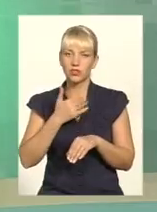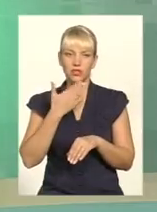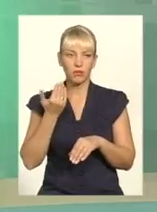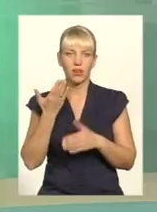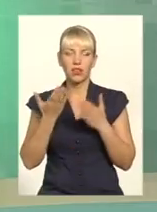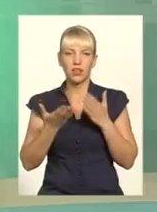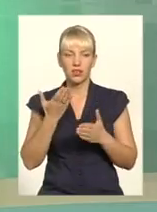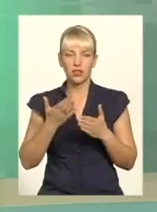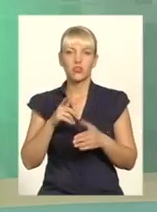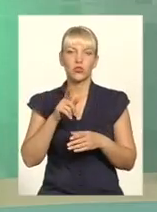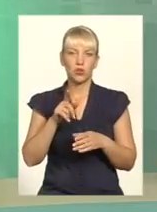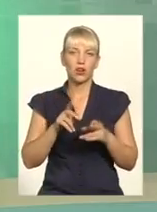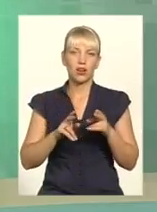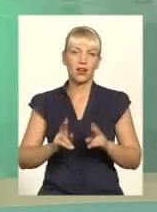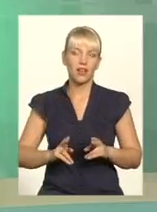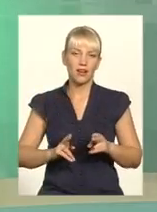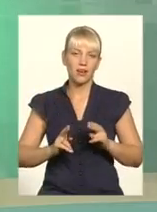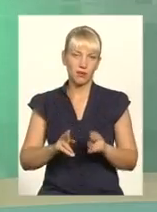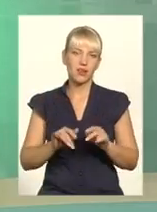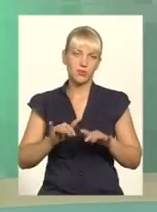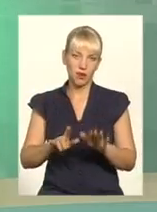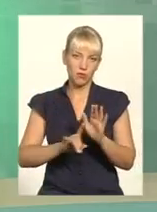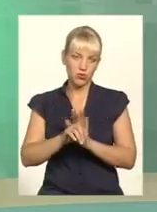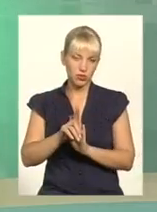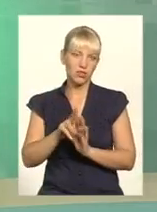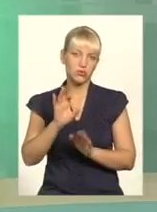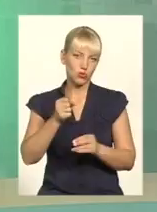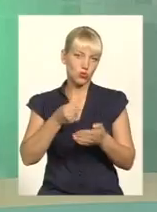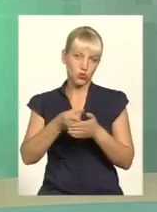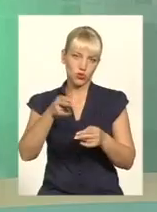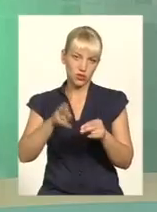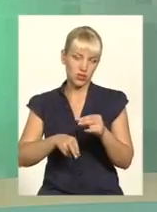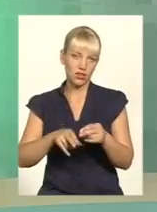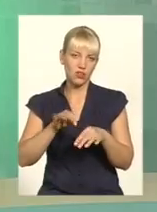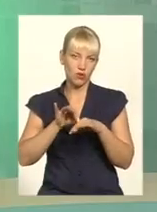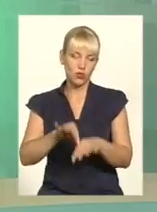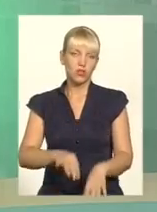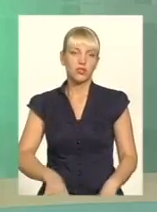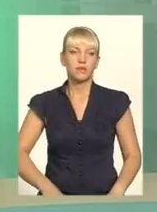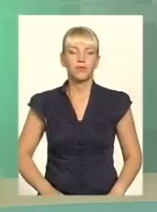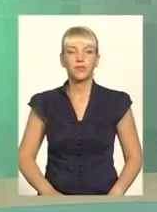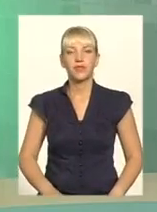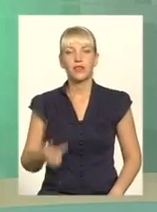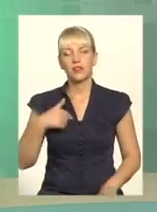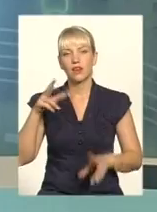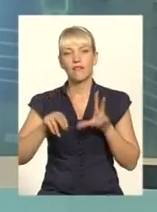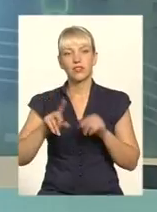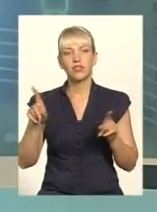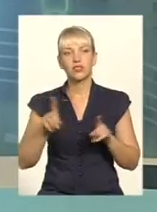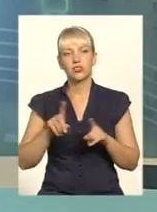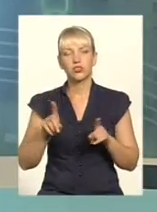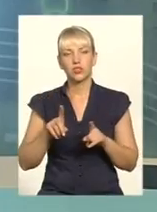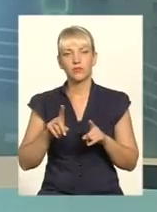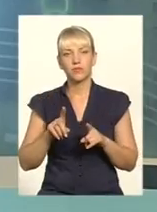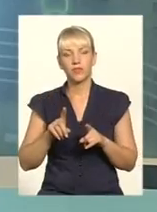Якщо кримінальні справи порушуються, вони доводяться практично всі до суду. Пані Ірлі, я вважаю, що, ви знаєте,